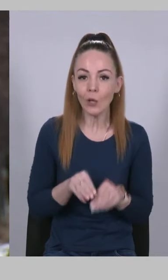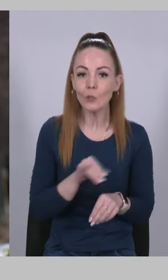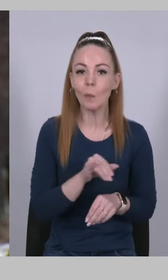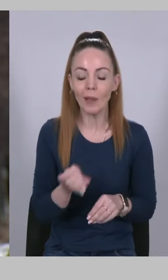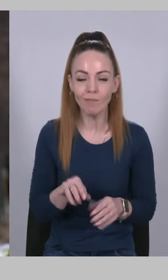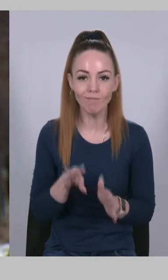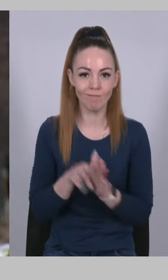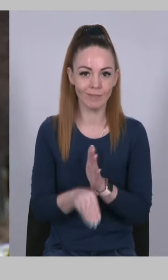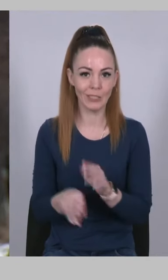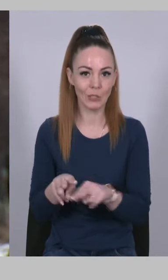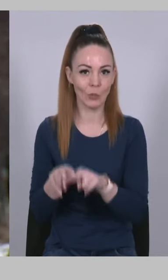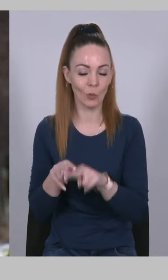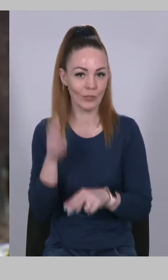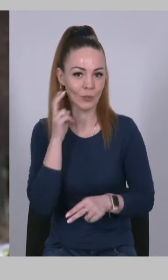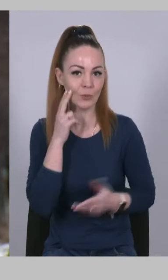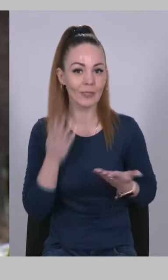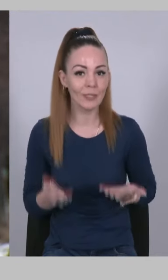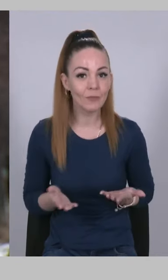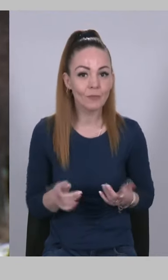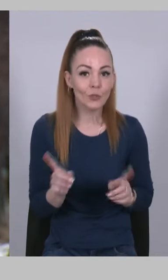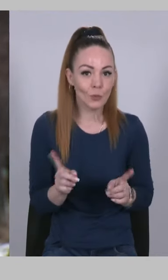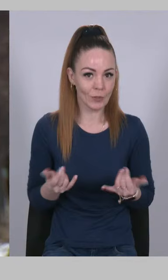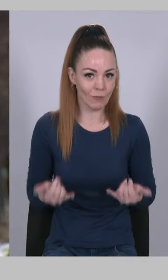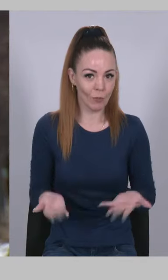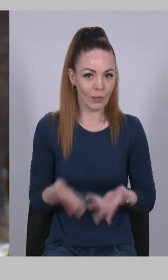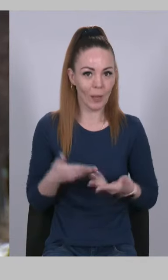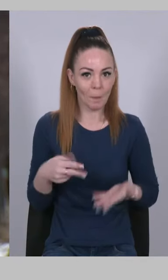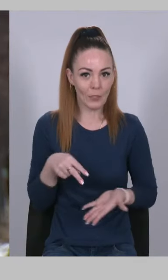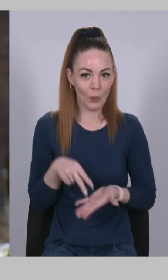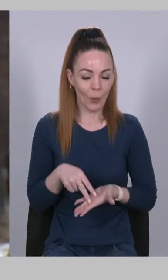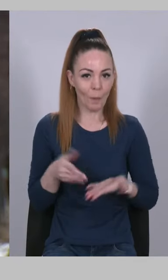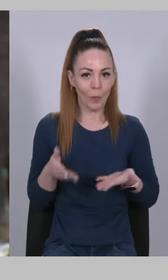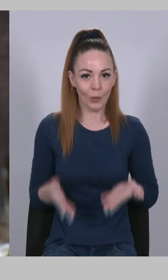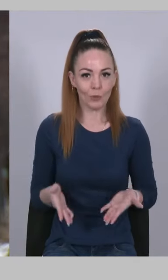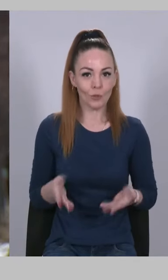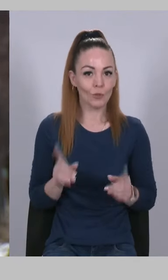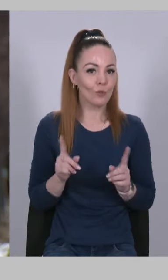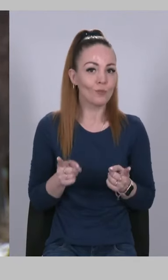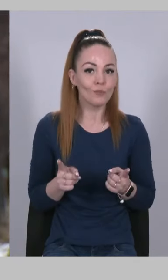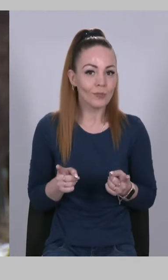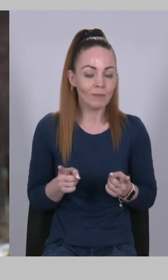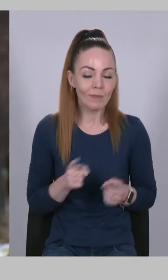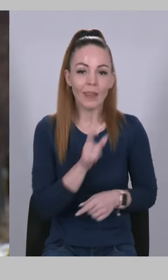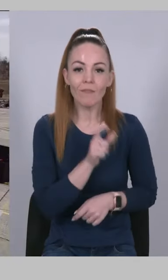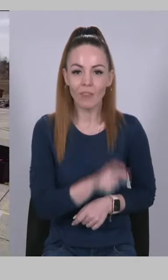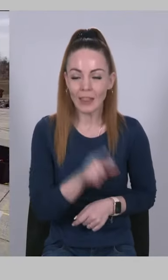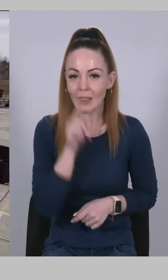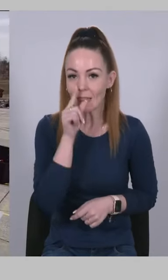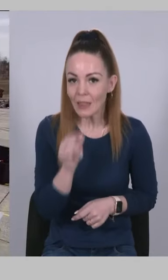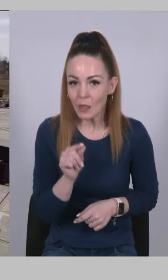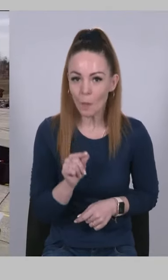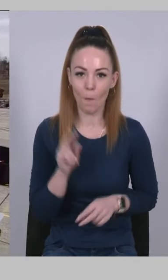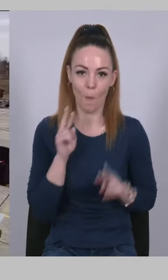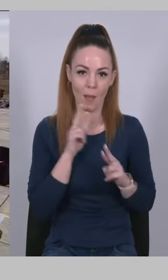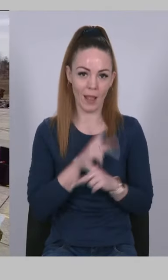столицю Київ Що ж, сьогодні ми стоїмо тут, тому що він помилявся